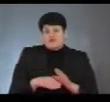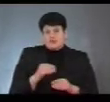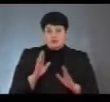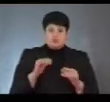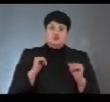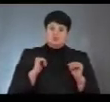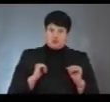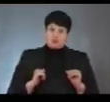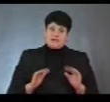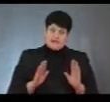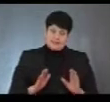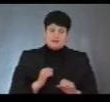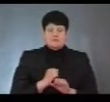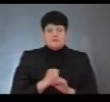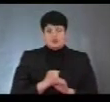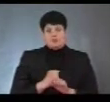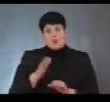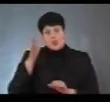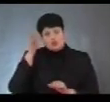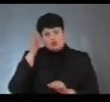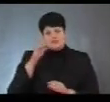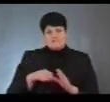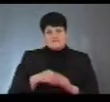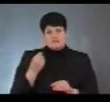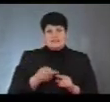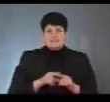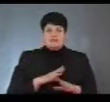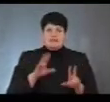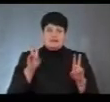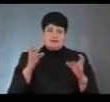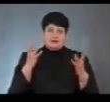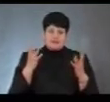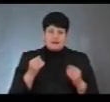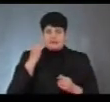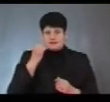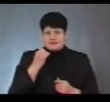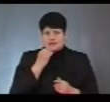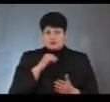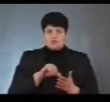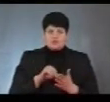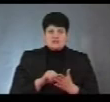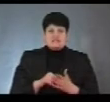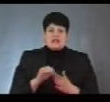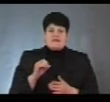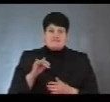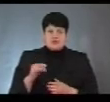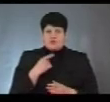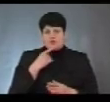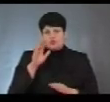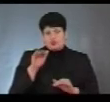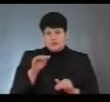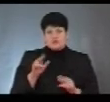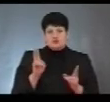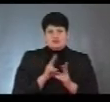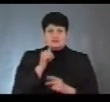спокійно і ми зробимо мудрий вибір. Це була програма «Тема дня». Дякую нашим спікерам за участь в ефірі. Кажу вам до побачення. Зустрінемося